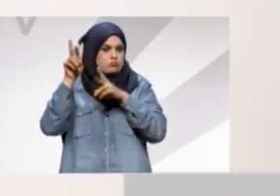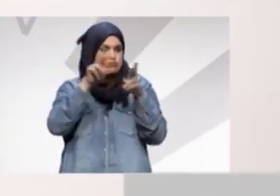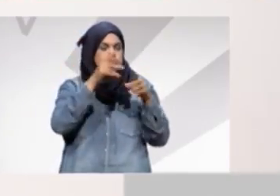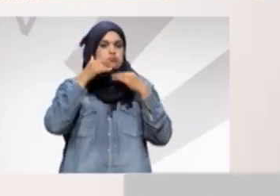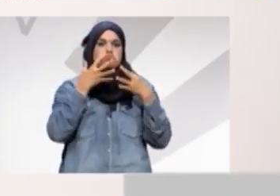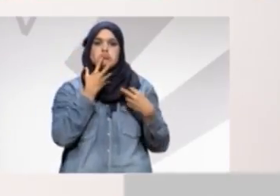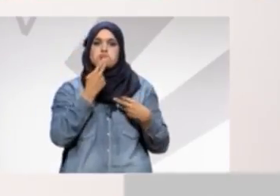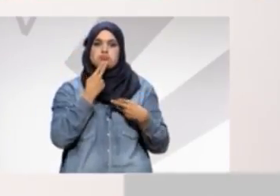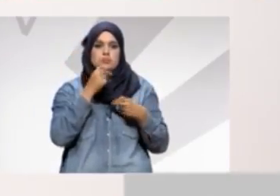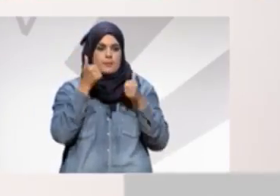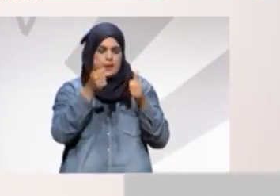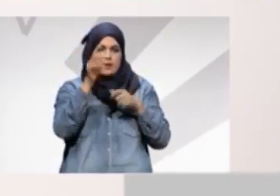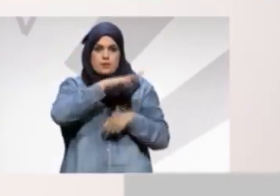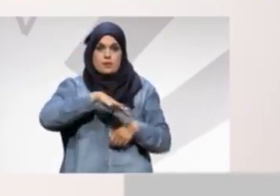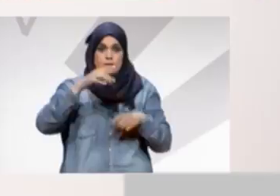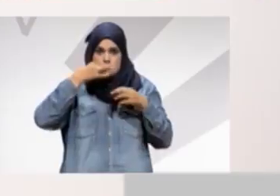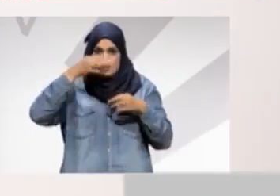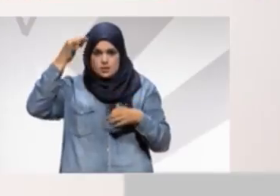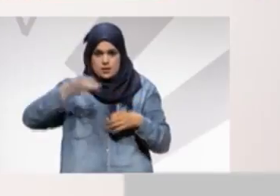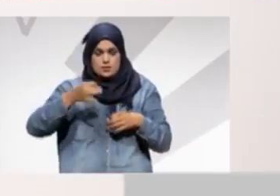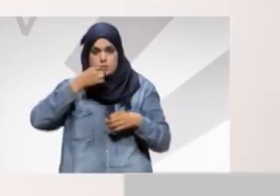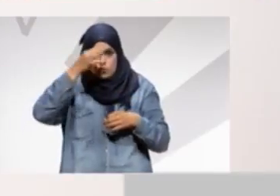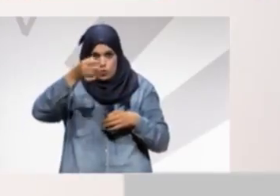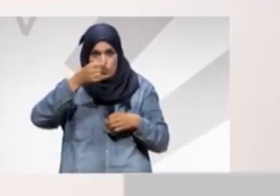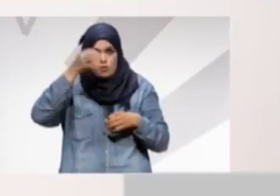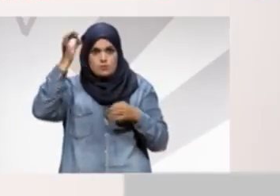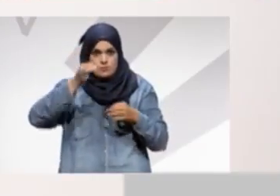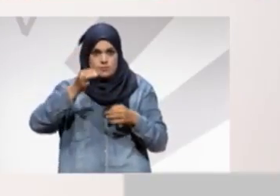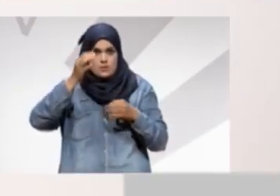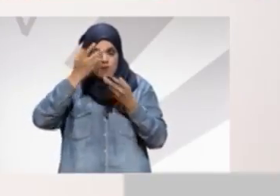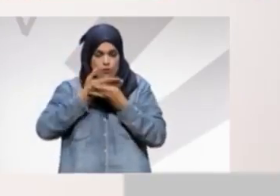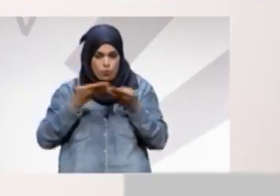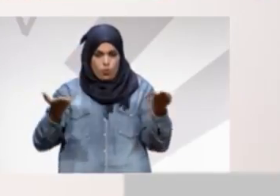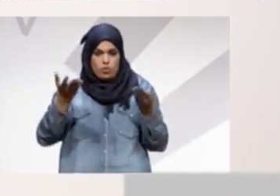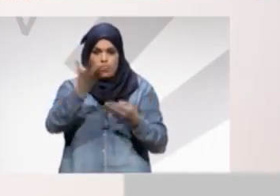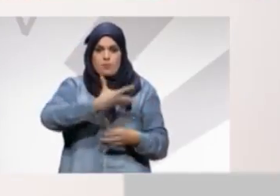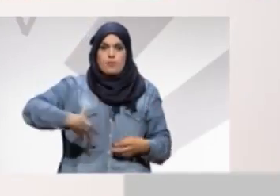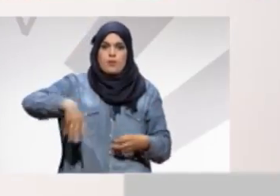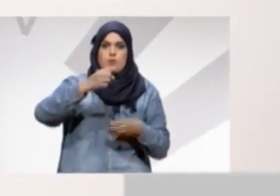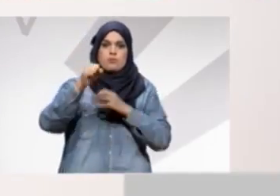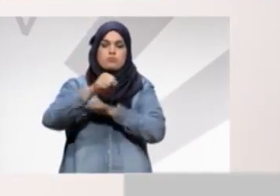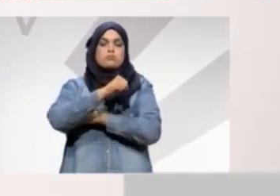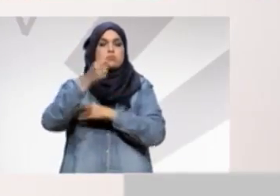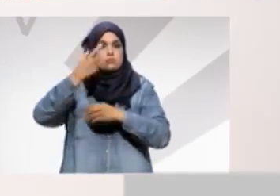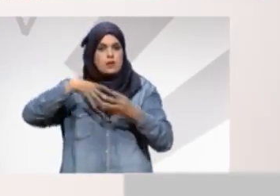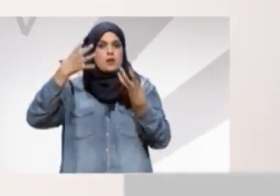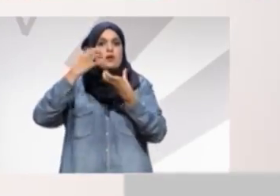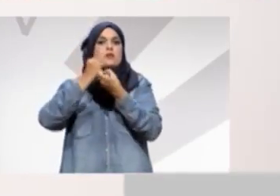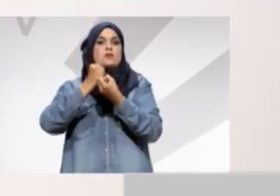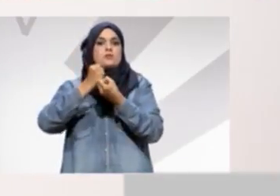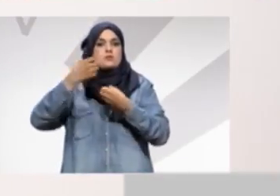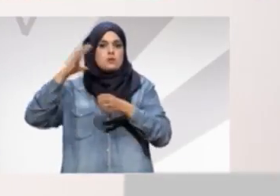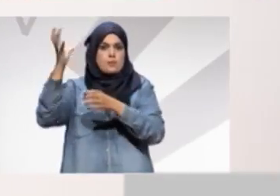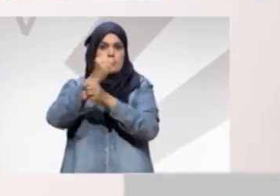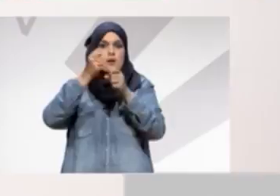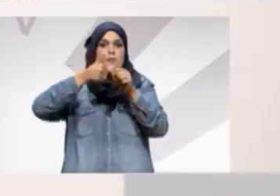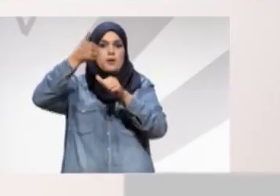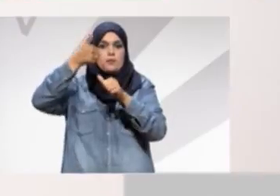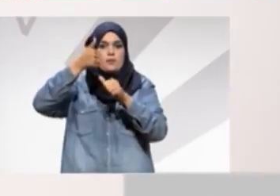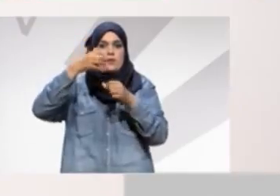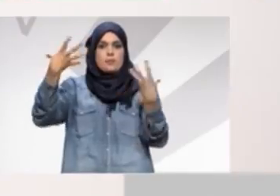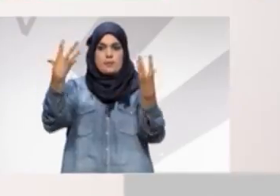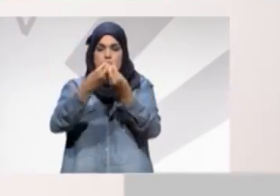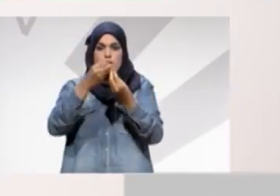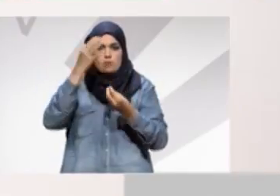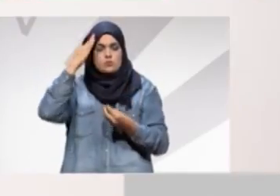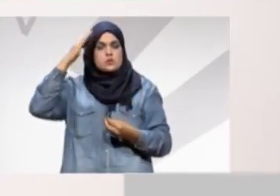اتأكدوا وتأكدوا انتم مواثقين اننا رانا احنا ولاد الحومة واني احنا رانا بش ننشحوا معاكم وبيكم وإليكم ومعاكم على طول